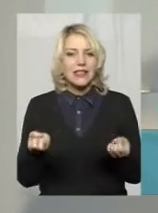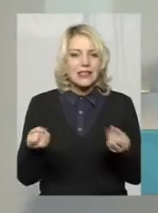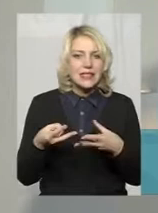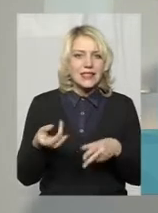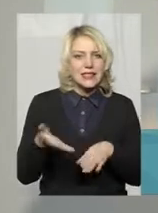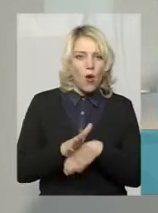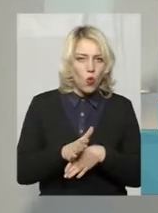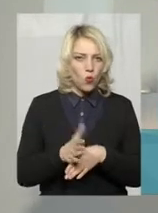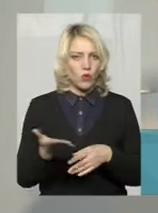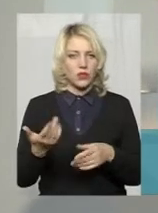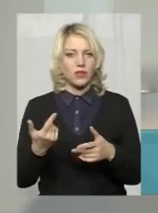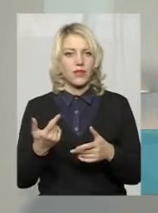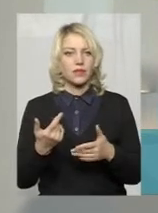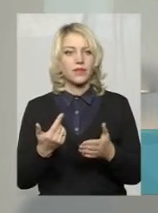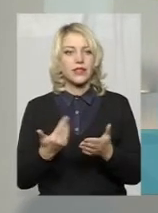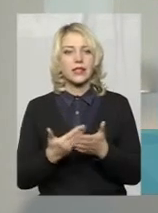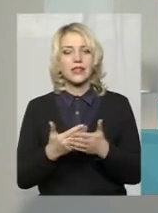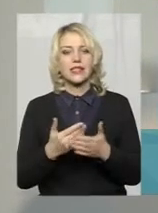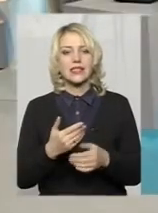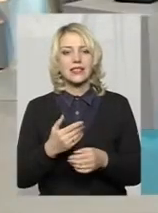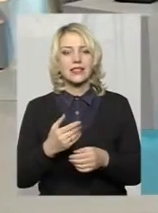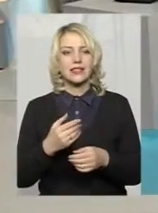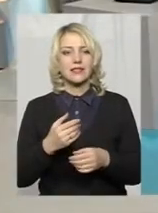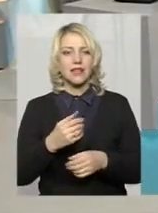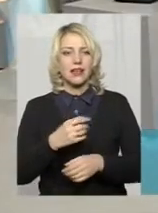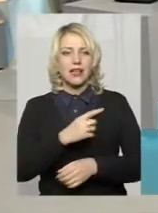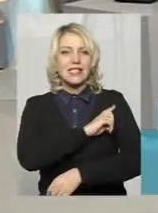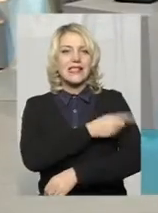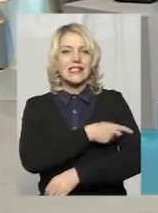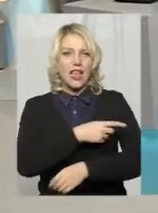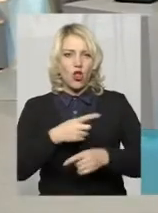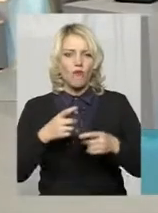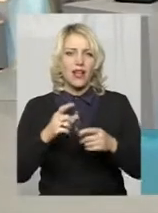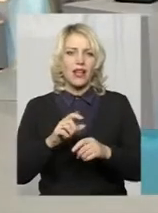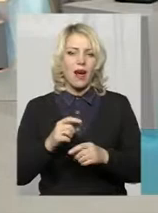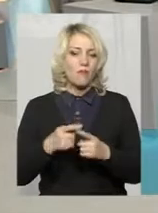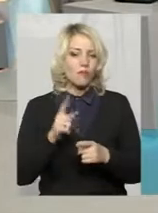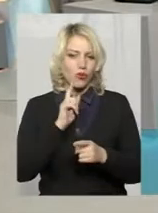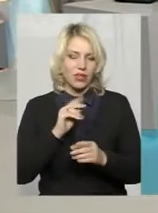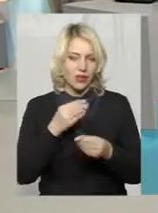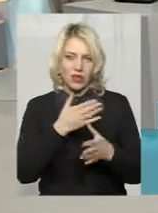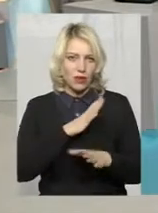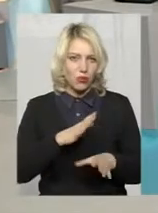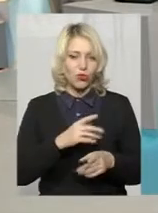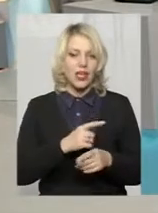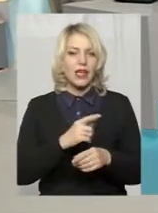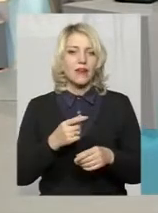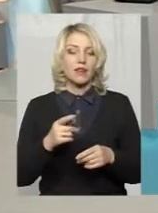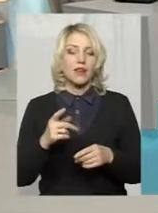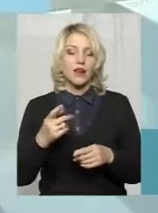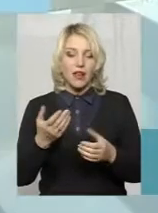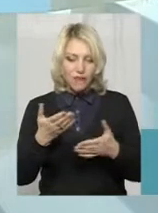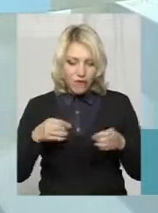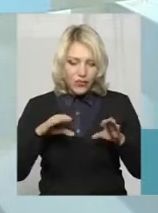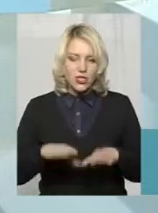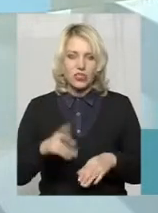силовикам подано не було? Все-таки вирішили дочекатись, правду кажу, рішення Верховної Ради, бо